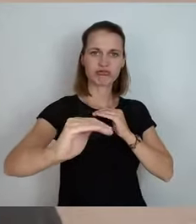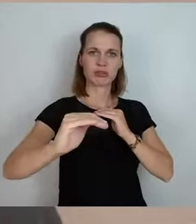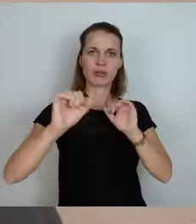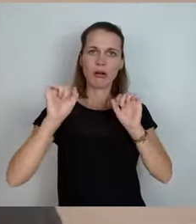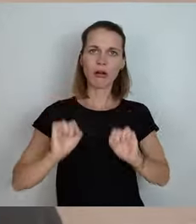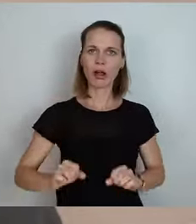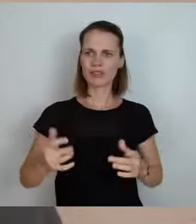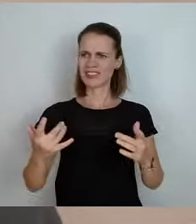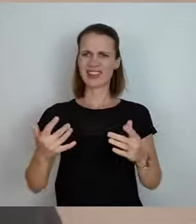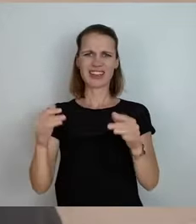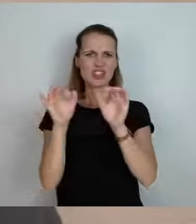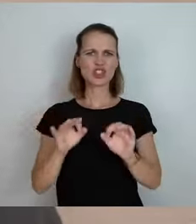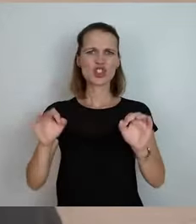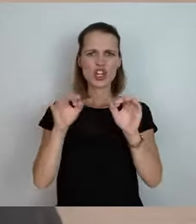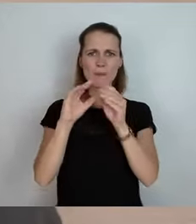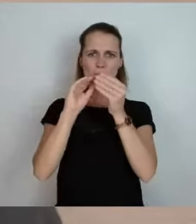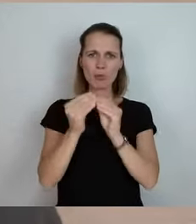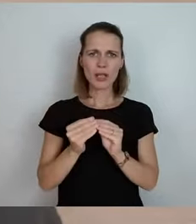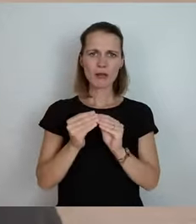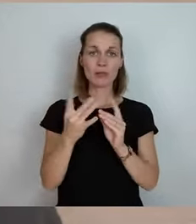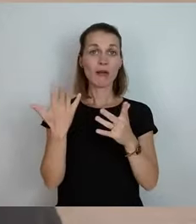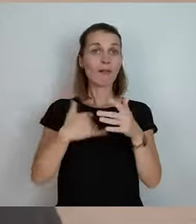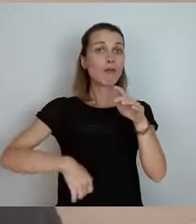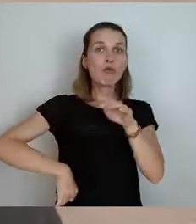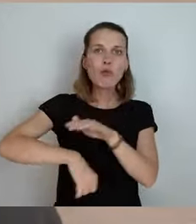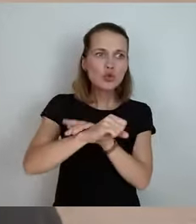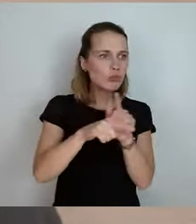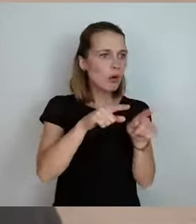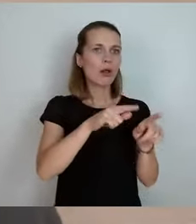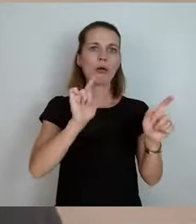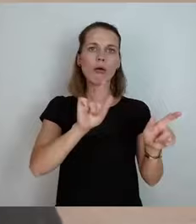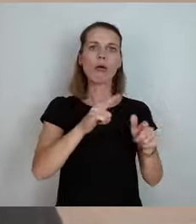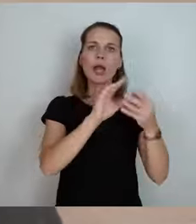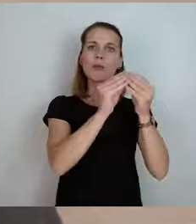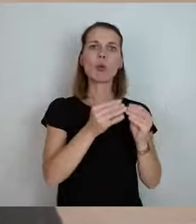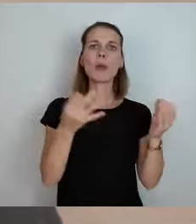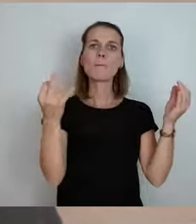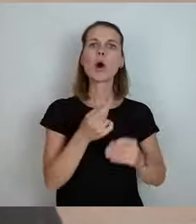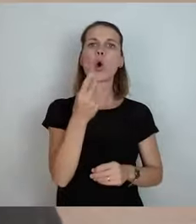Riesenproblem. Beim Fußball ist das doch auch alles kein Problem, wenn irgendwo Geld gebraucht wird.